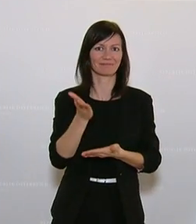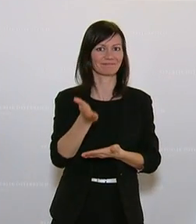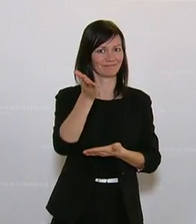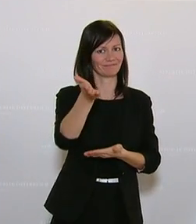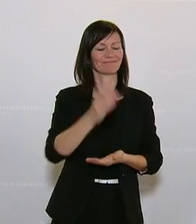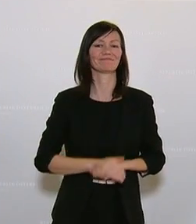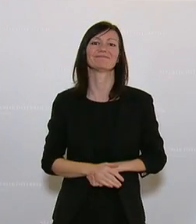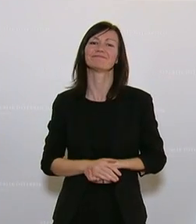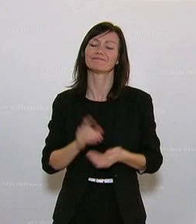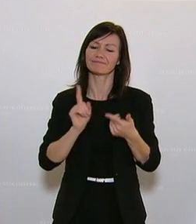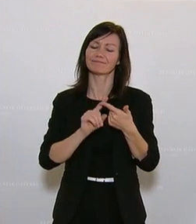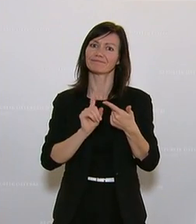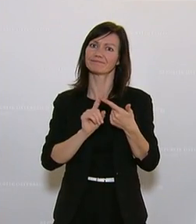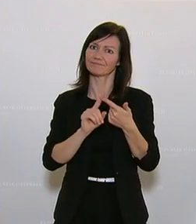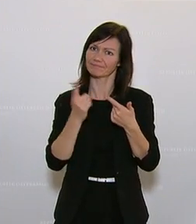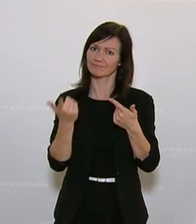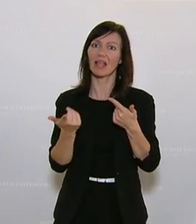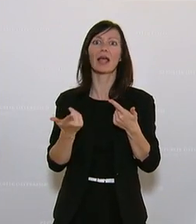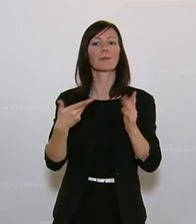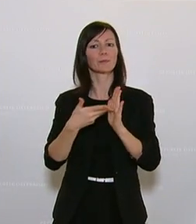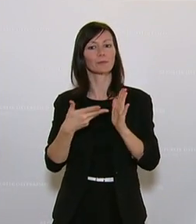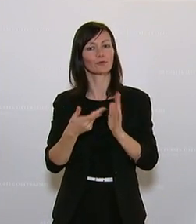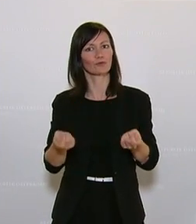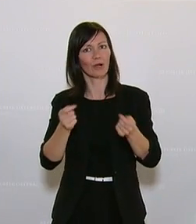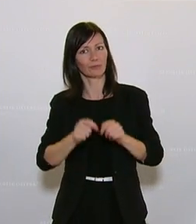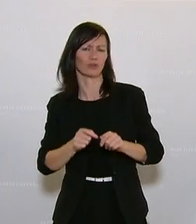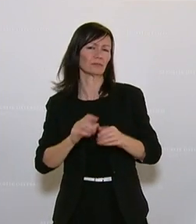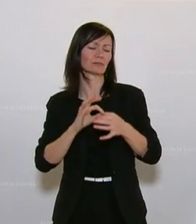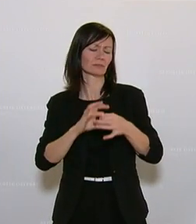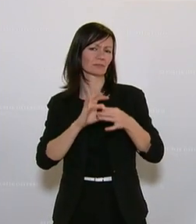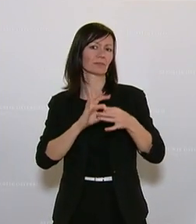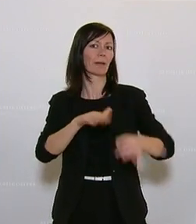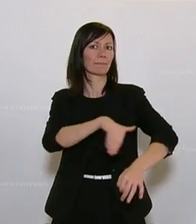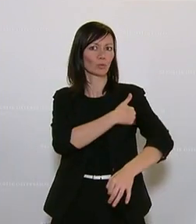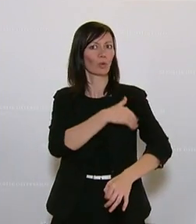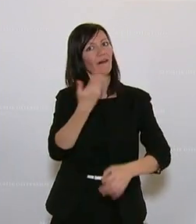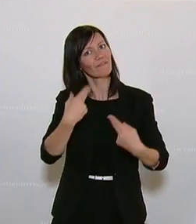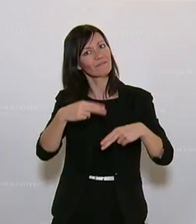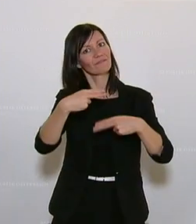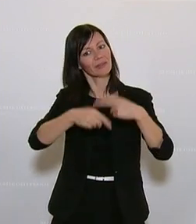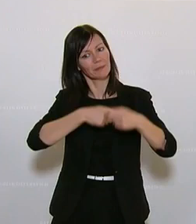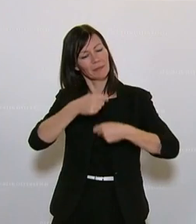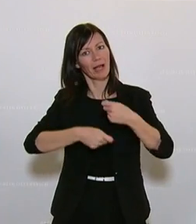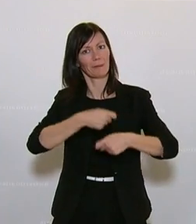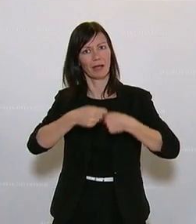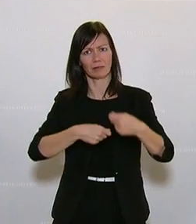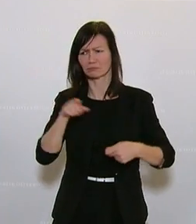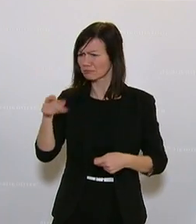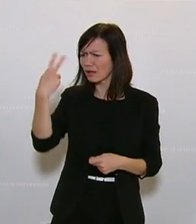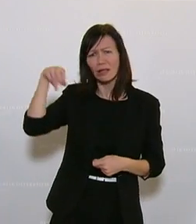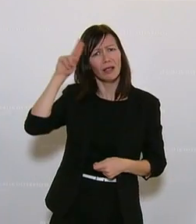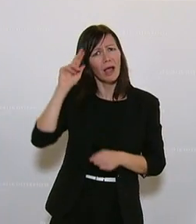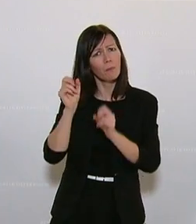hervorstreichen möchte, ist die Weiterentwicklung der abschließenden Prüfungen, sprich Matura-Prüfungen. Herr Brückle, es ist überhaupt keine Rede vom